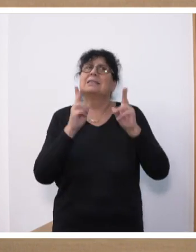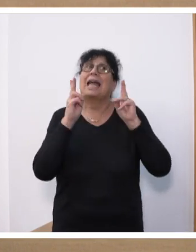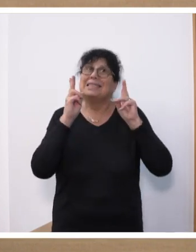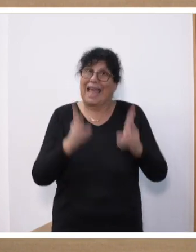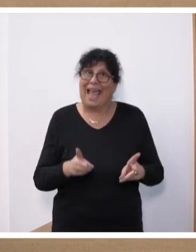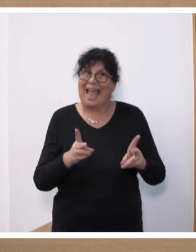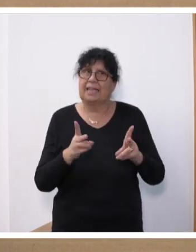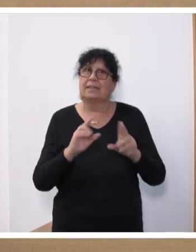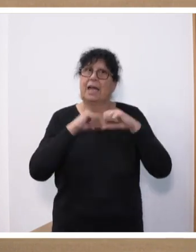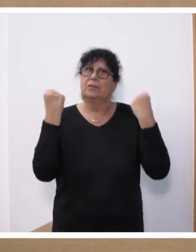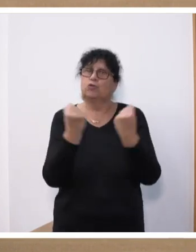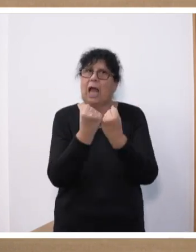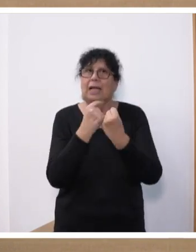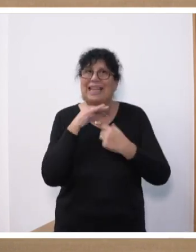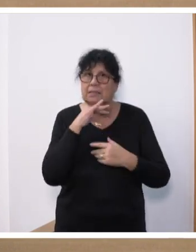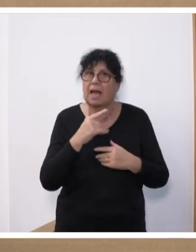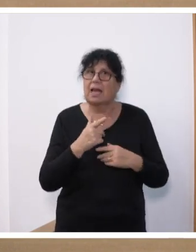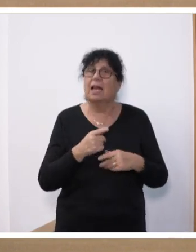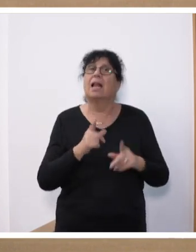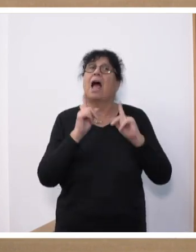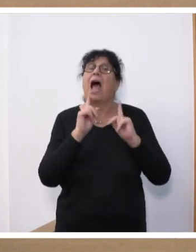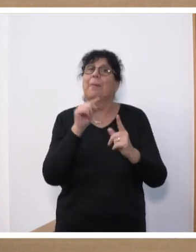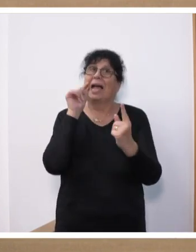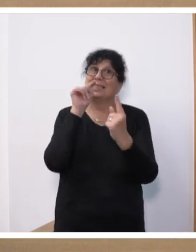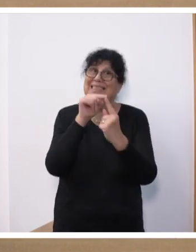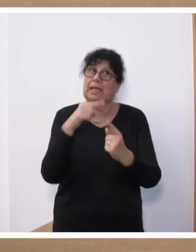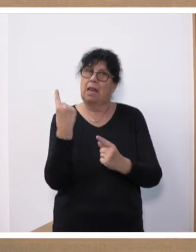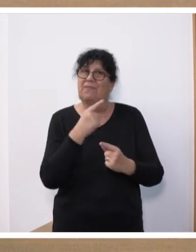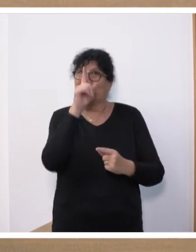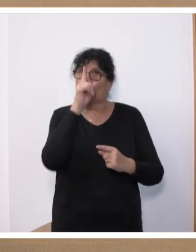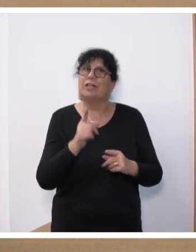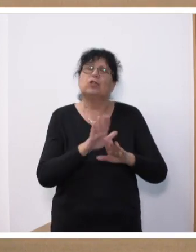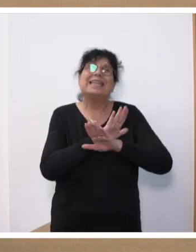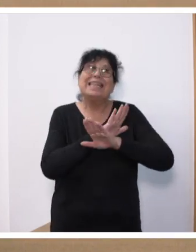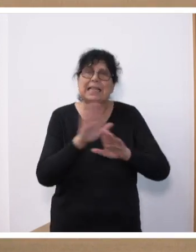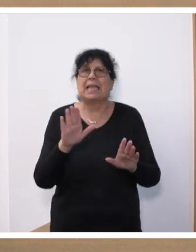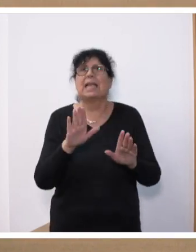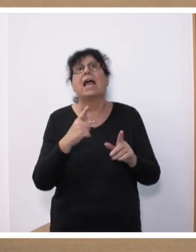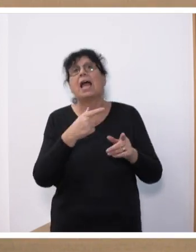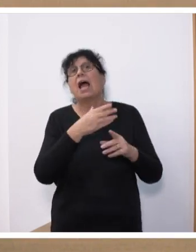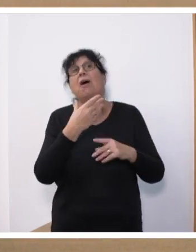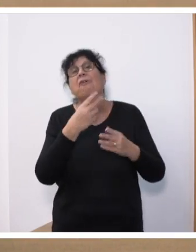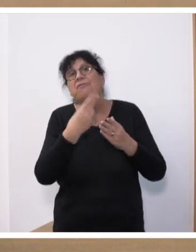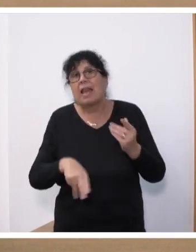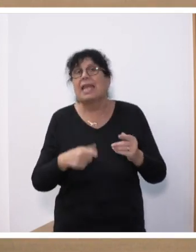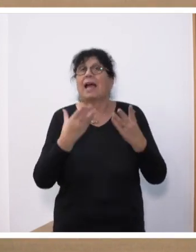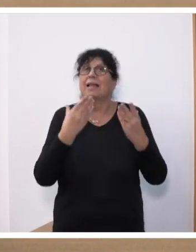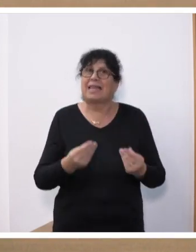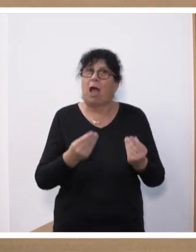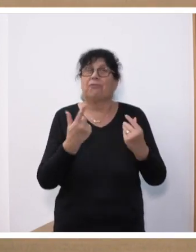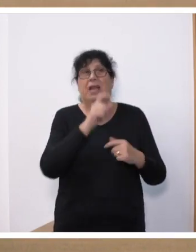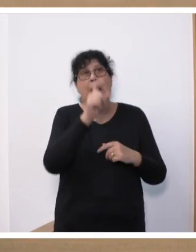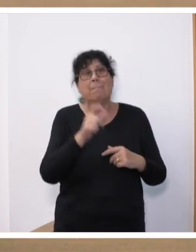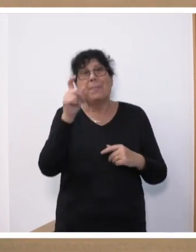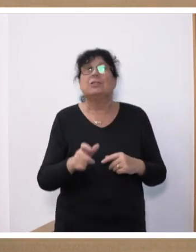Israels, aber auch zu dem Ziel, dass wir Deutschen nie aus den Augen verlieren dürfen, dass Menschen jüdischen